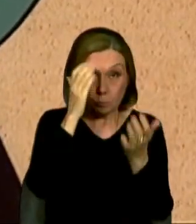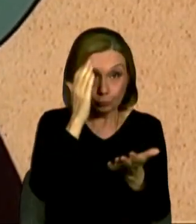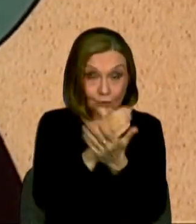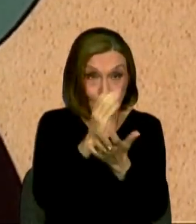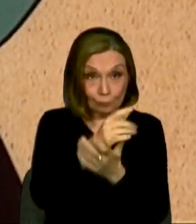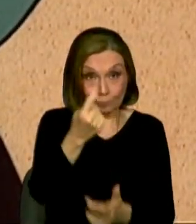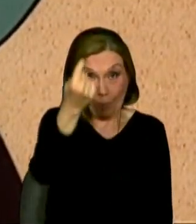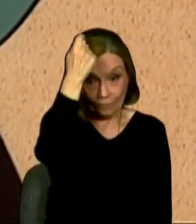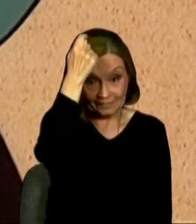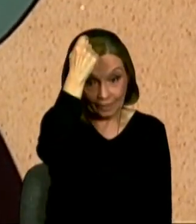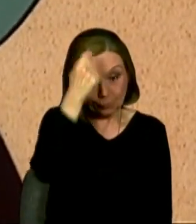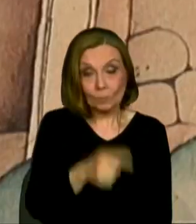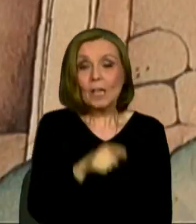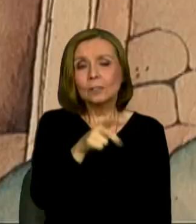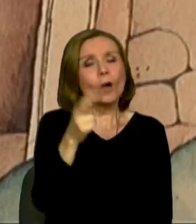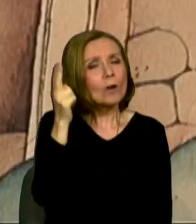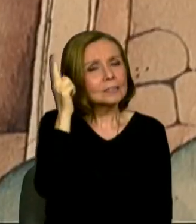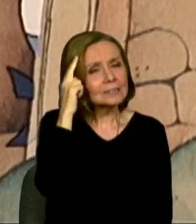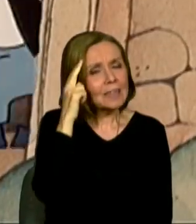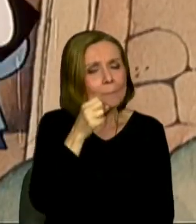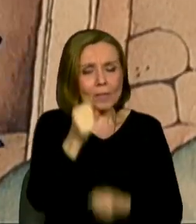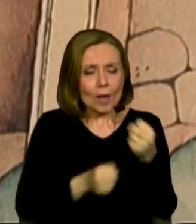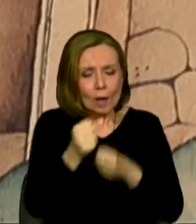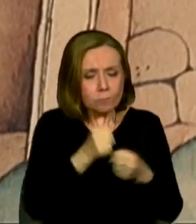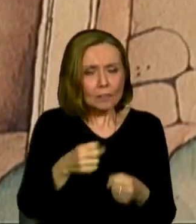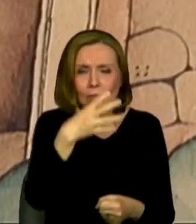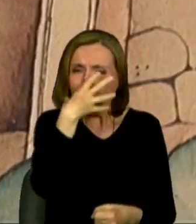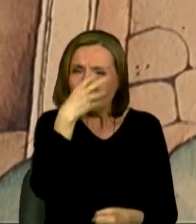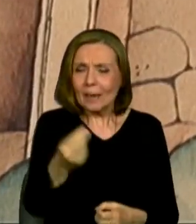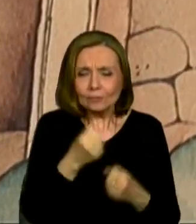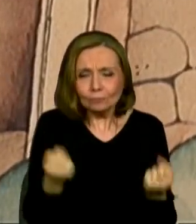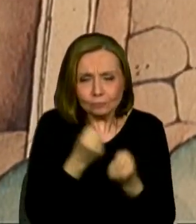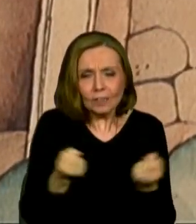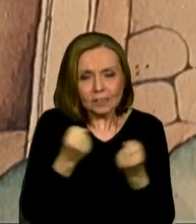trčal vzadu. A to znamená, bežme odtiaľto čím skôr.